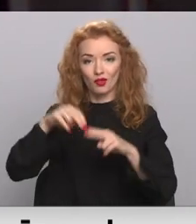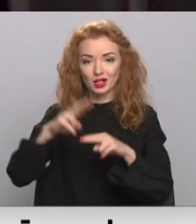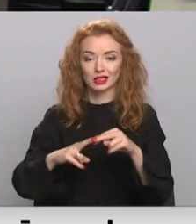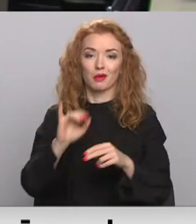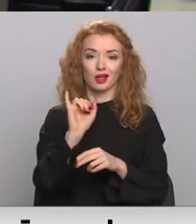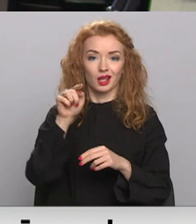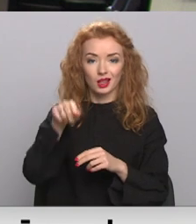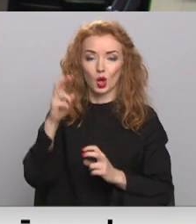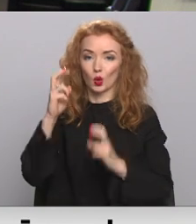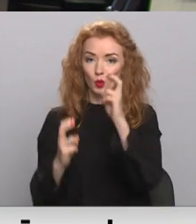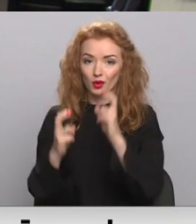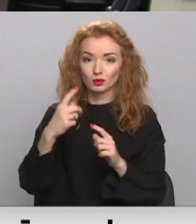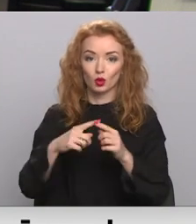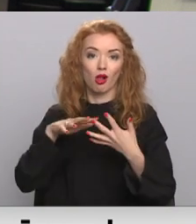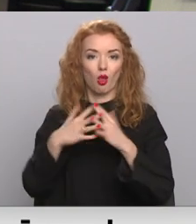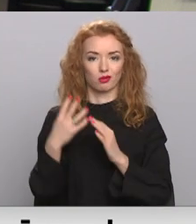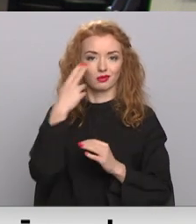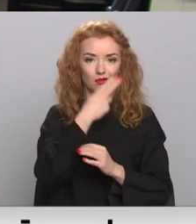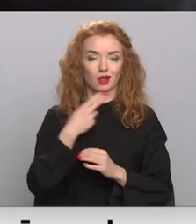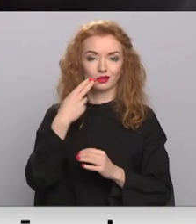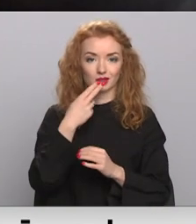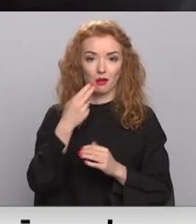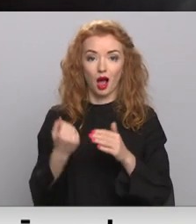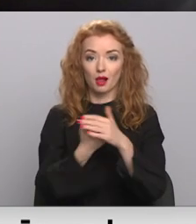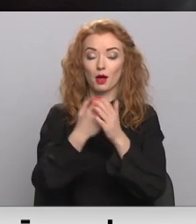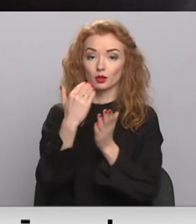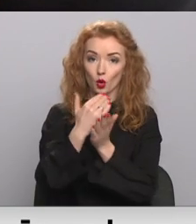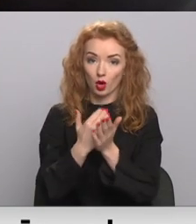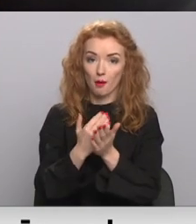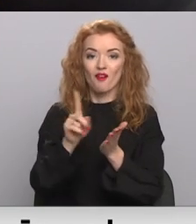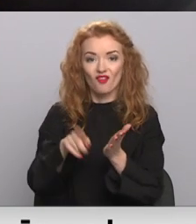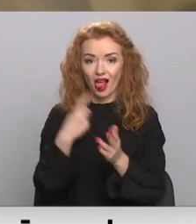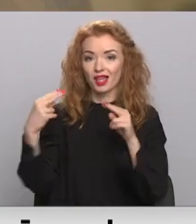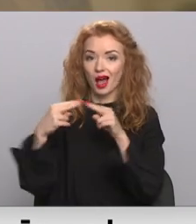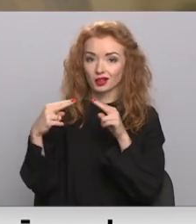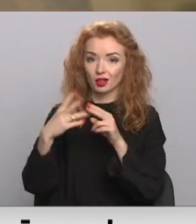tehnoloģijas rūpniecība un lauksēmniecība. Atbalsts programmas vēl būs jāsaskaņo ar Eiropas komisiju.